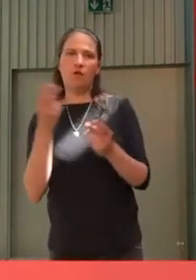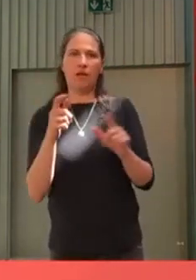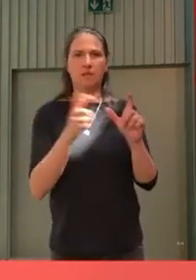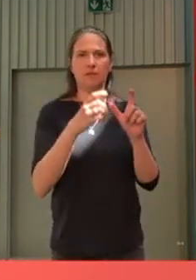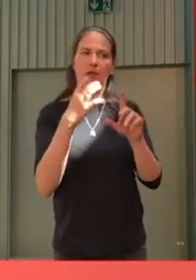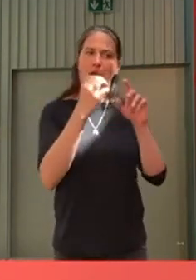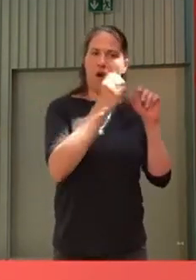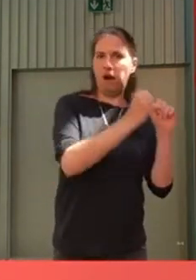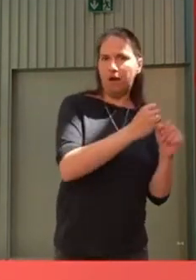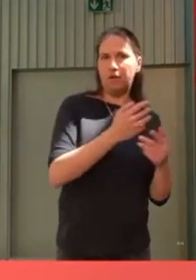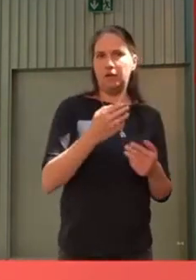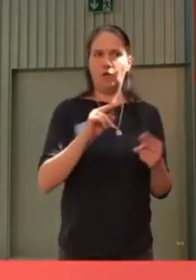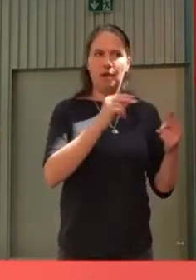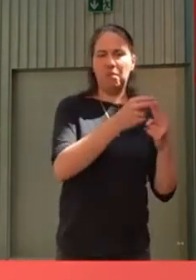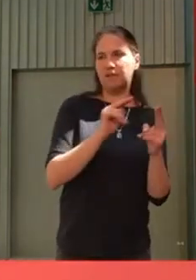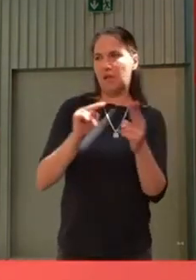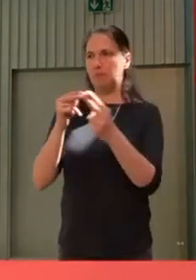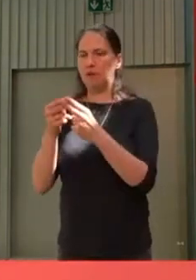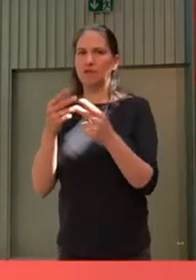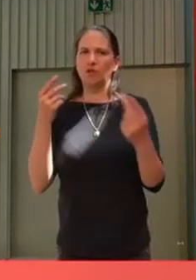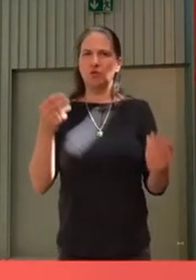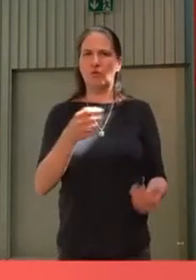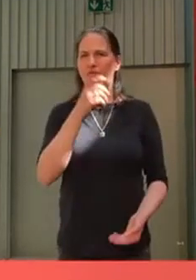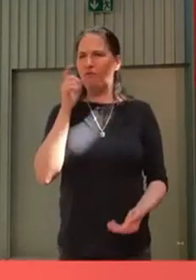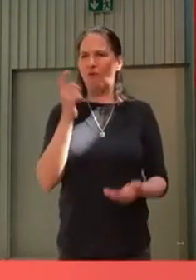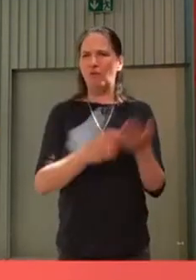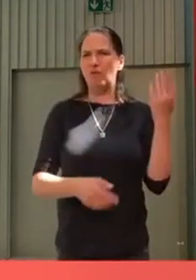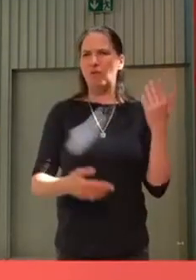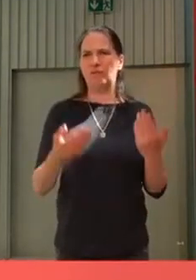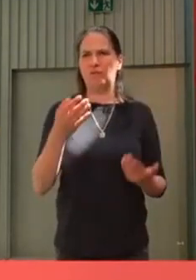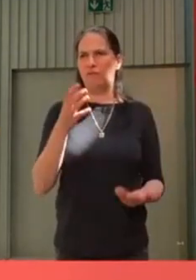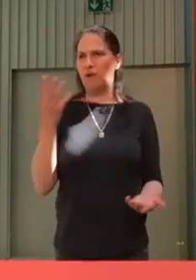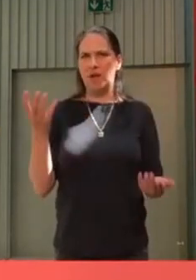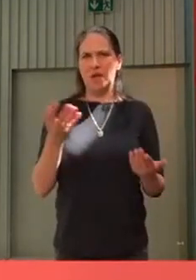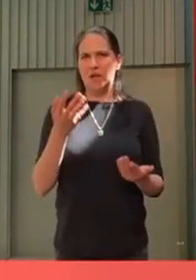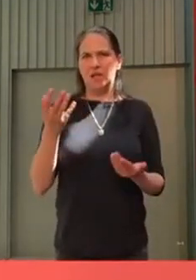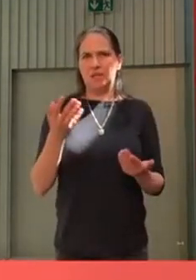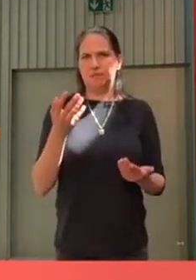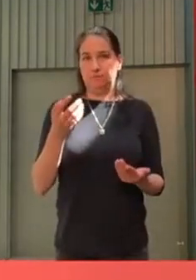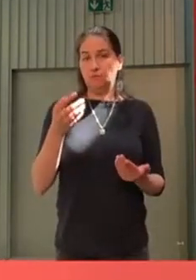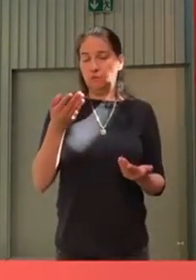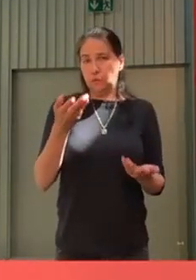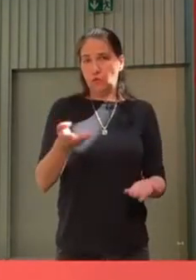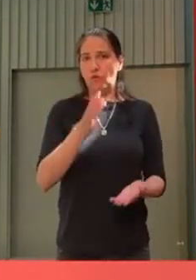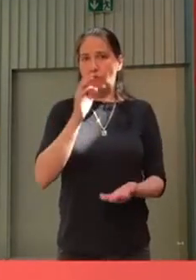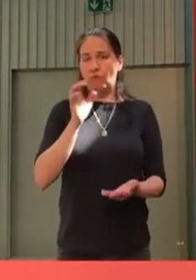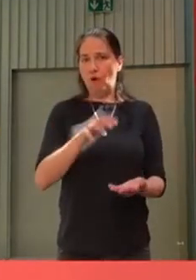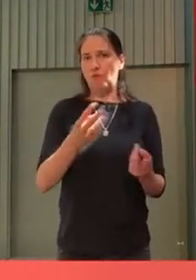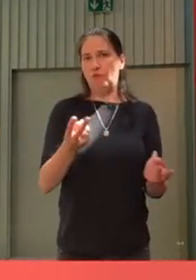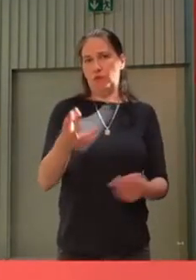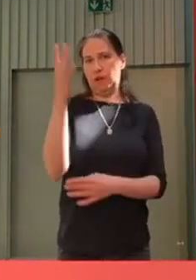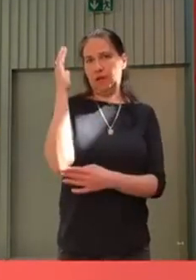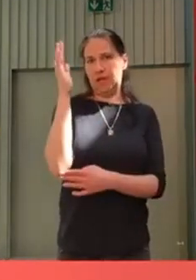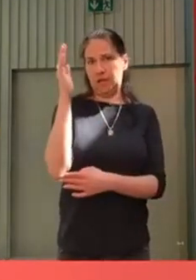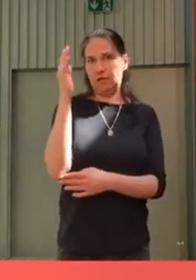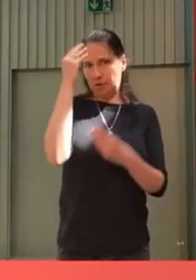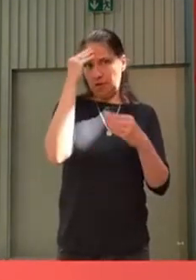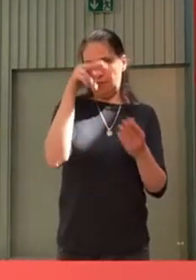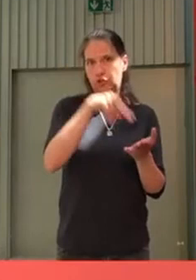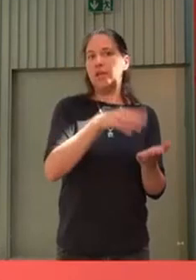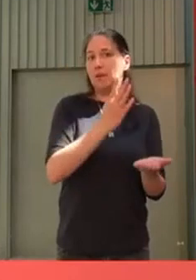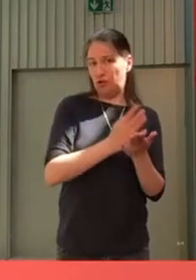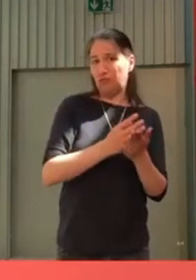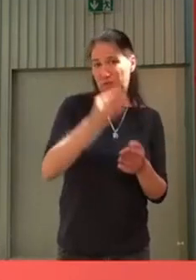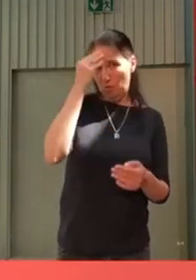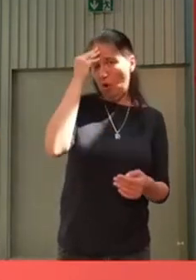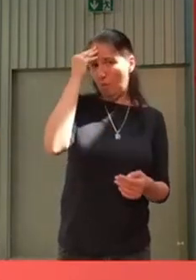Also diese Vorwürfe oder solche Reden habe ich zum Teil auch schon gehört an Infoständen. Deswegen sage